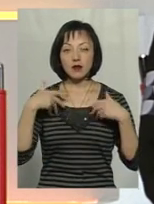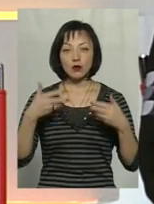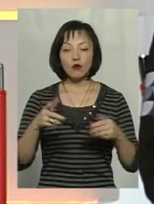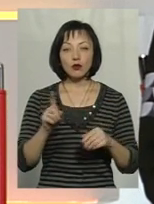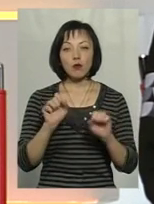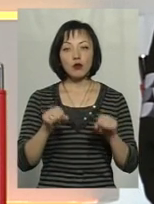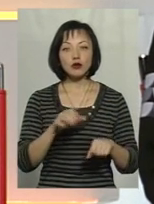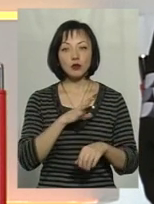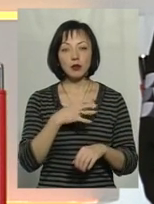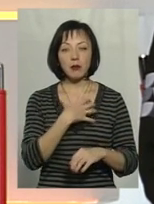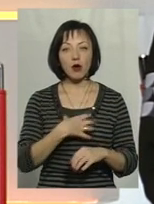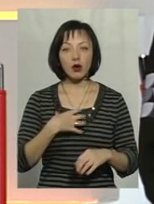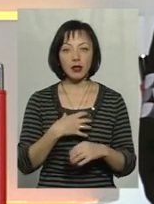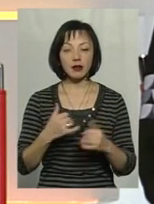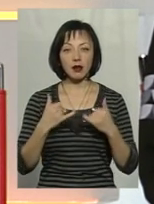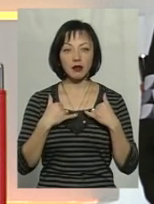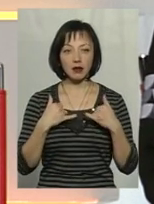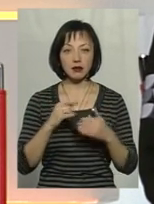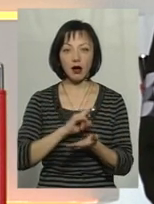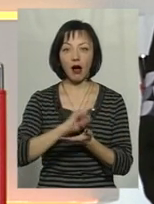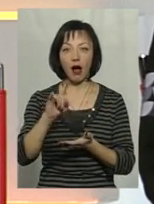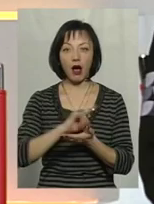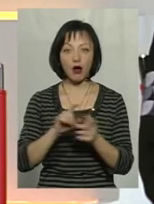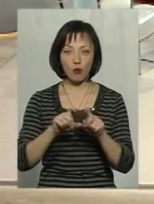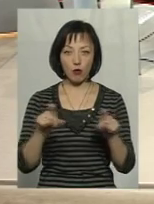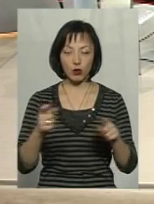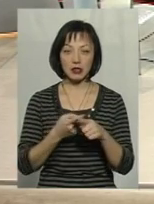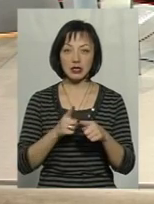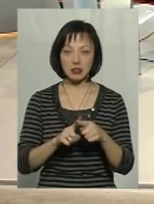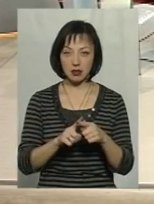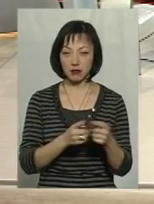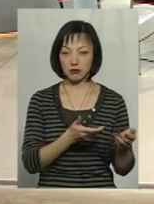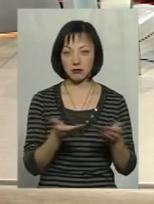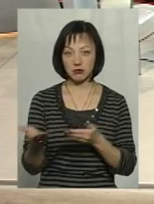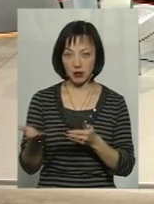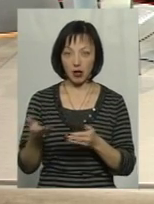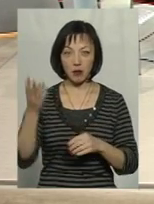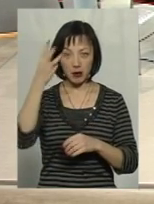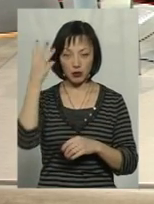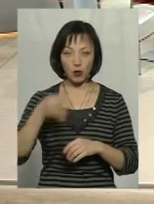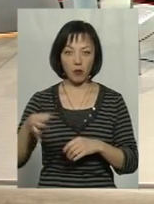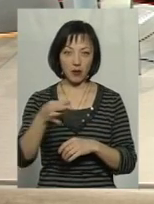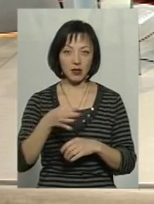може бути пріоритетним для нас аеропорт, адже це ворота нашої Хмельницької області.